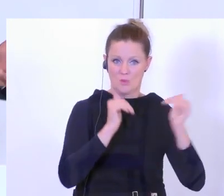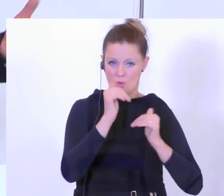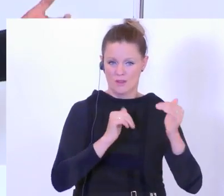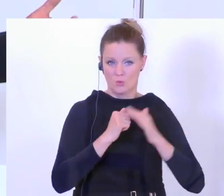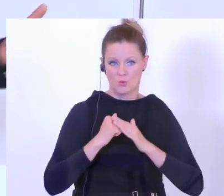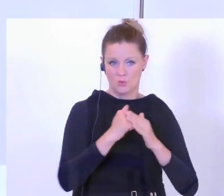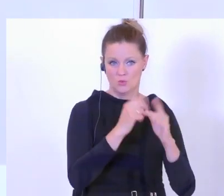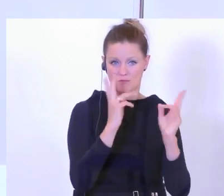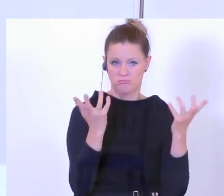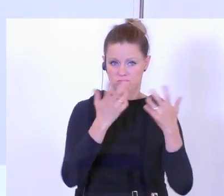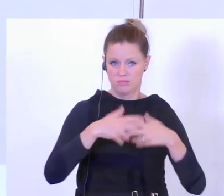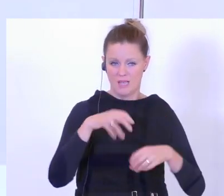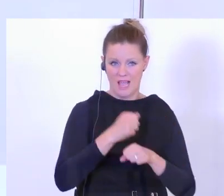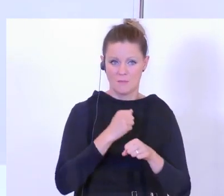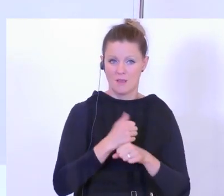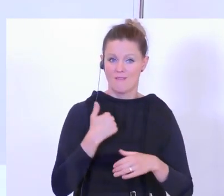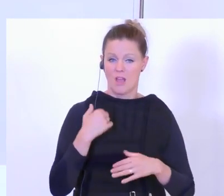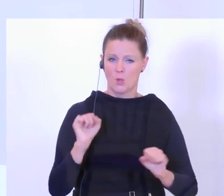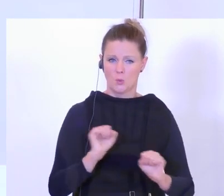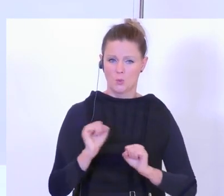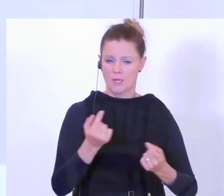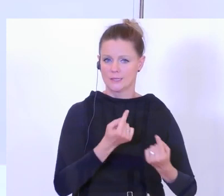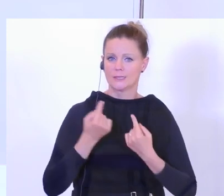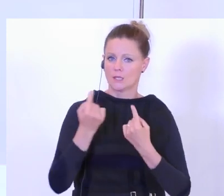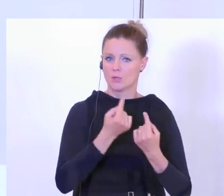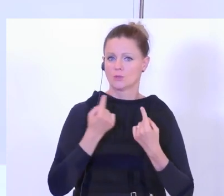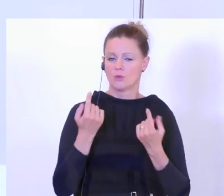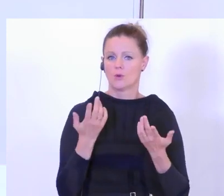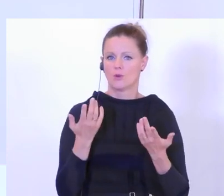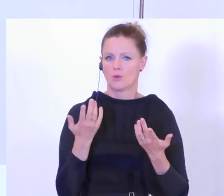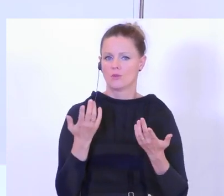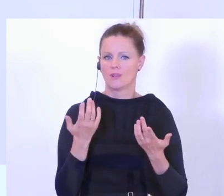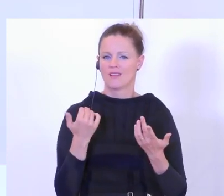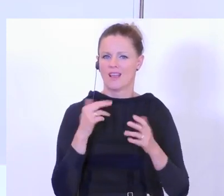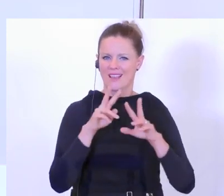Wir hatten dramatische Situationen in der Frage, als in einer